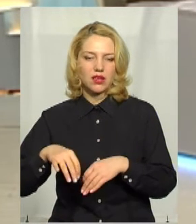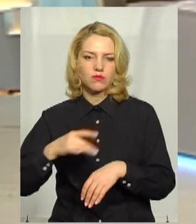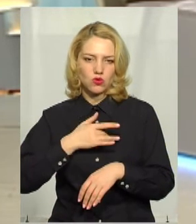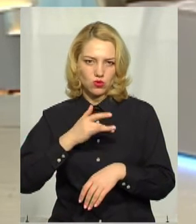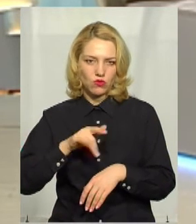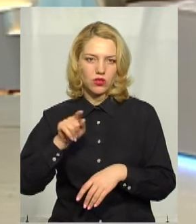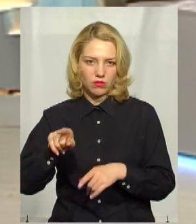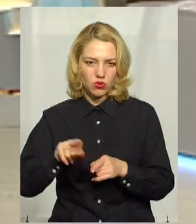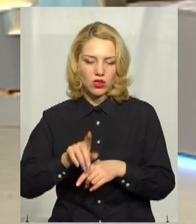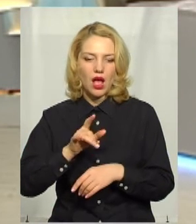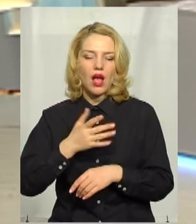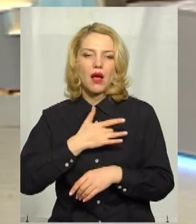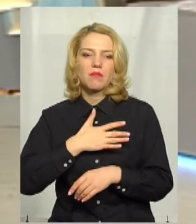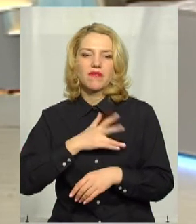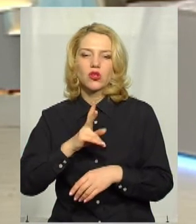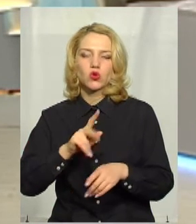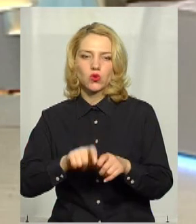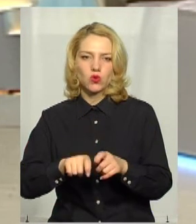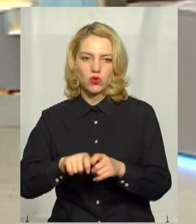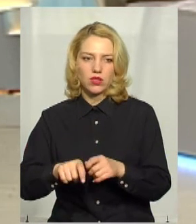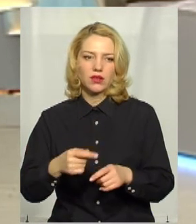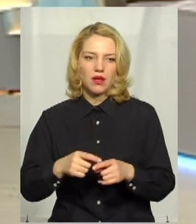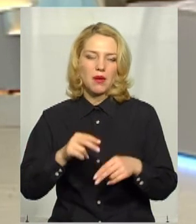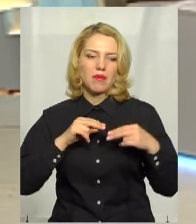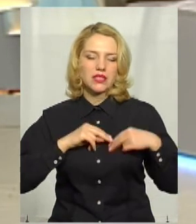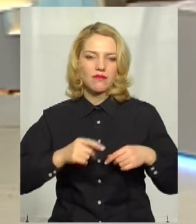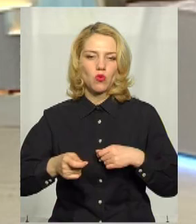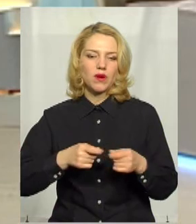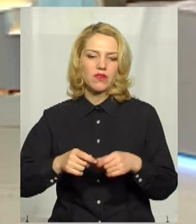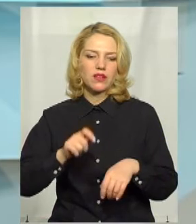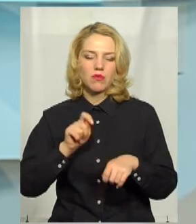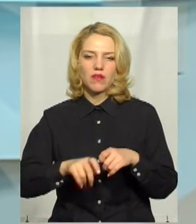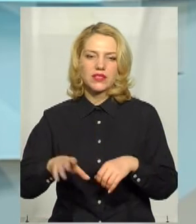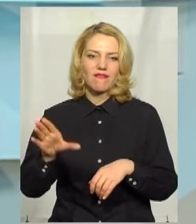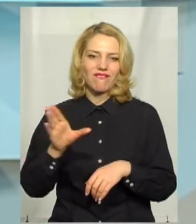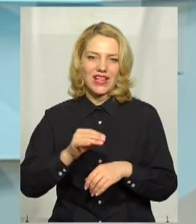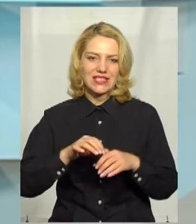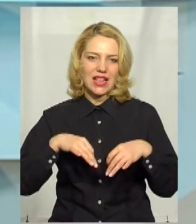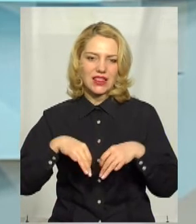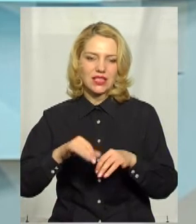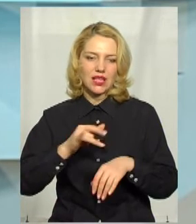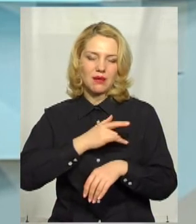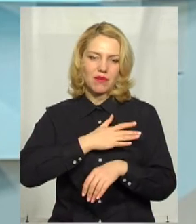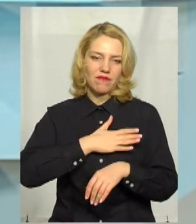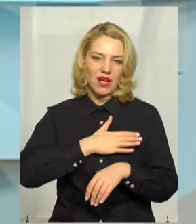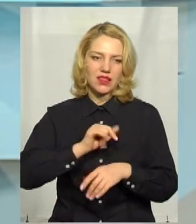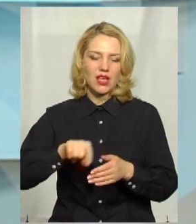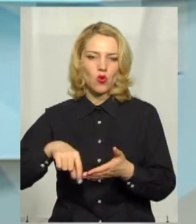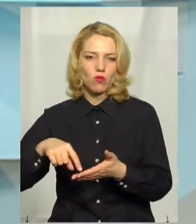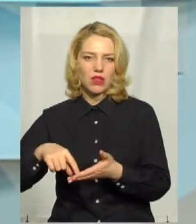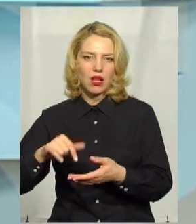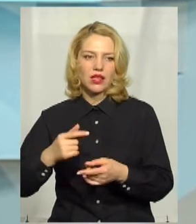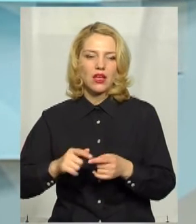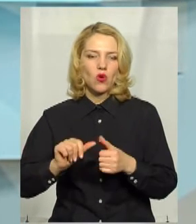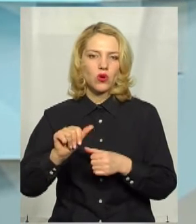там контролює приватних перевізників? Ну, працівниками управління перевіряється повністю весь транспорт, як приватний, так і комунальний. І, крім